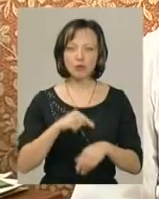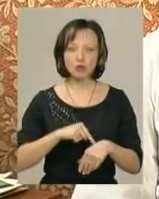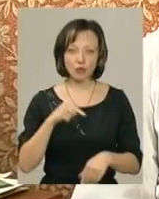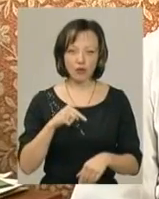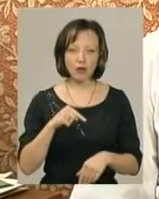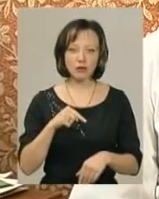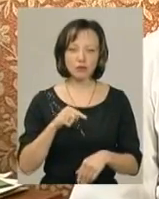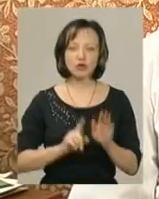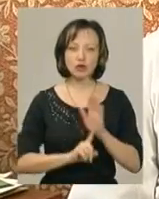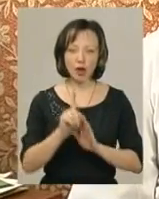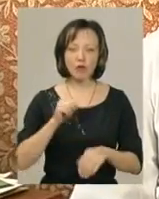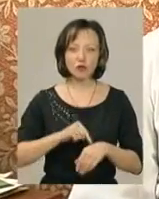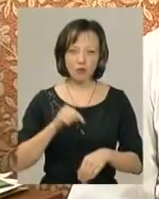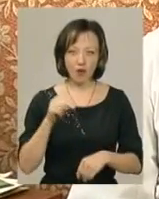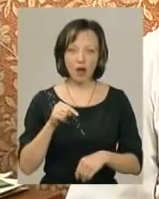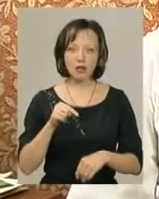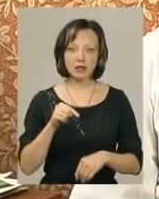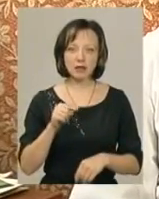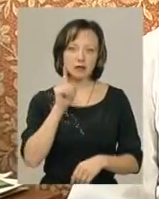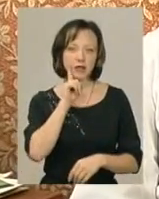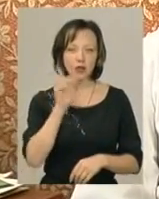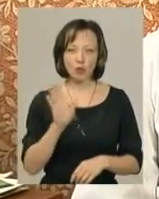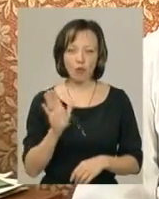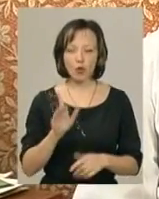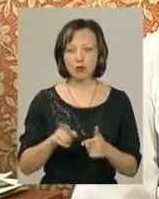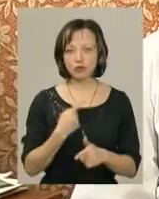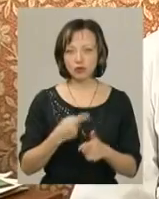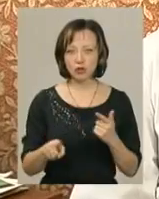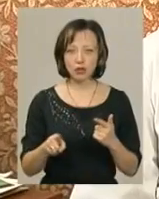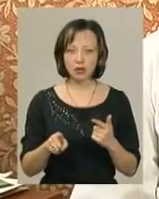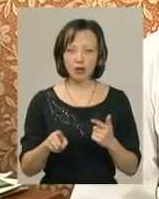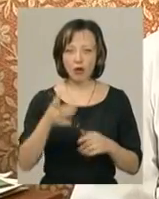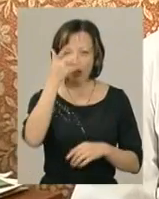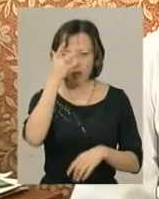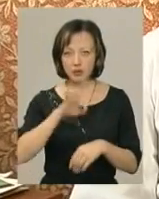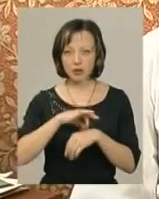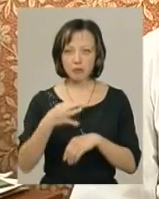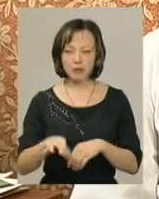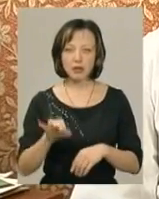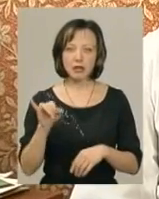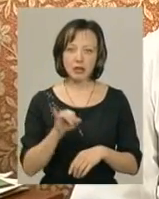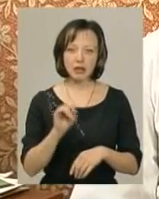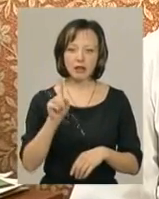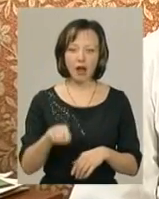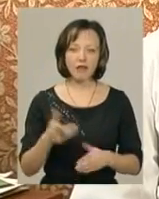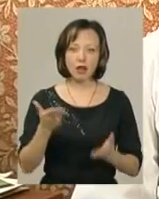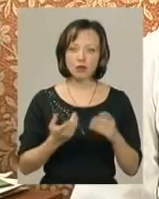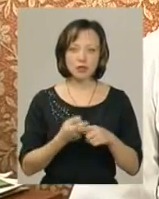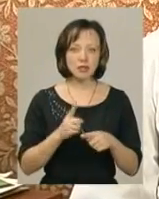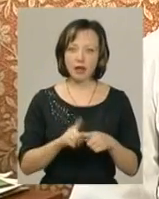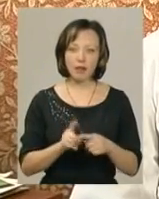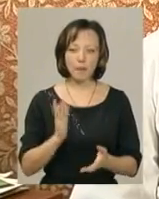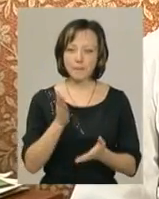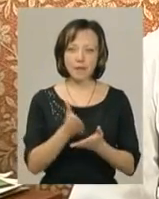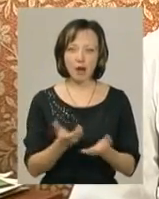починають відчувати певний дискомфорт чи головний біль. І навіть якщо це не прямо